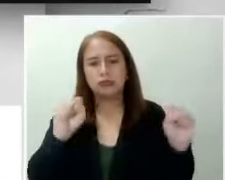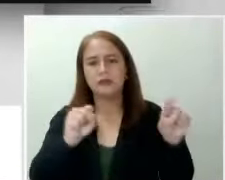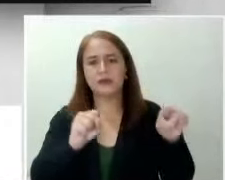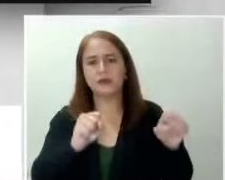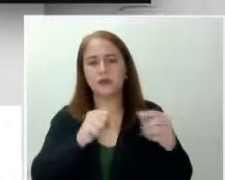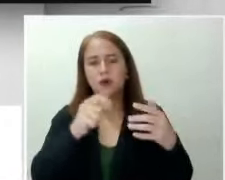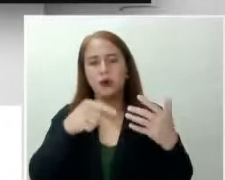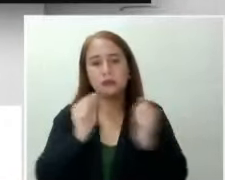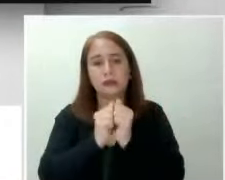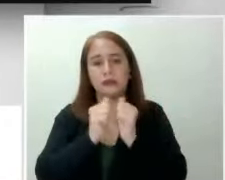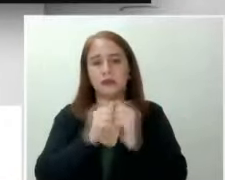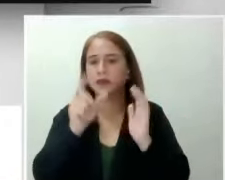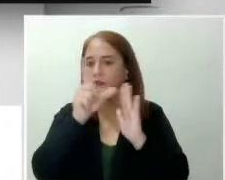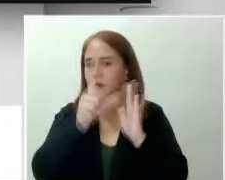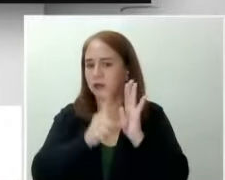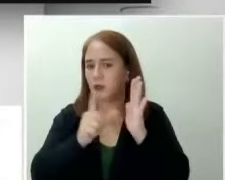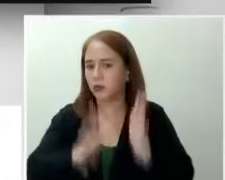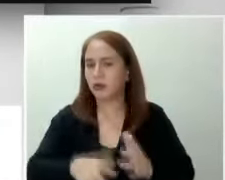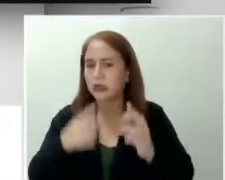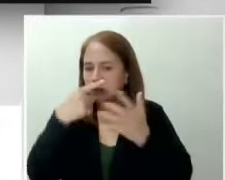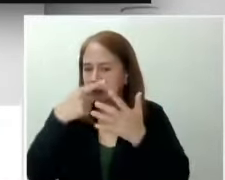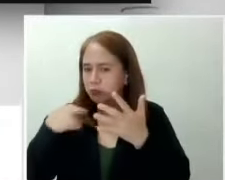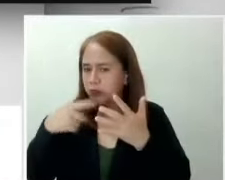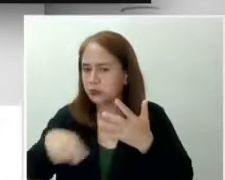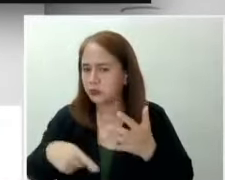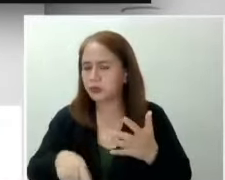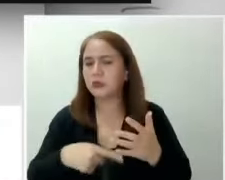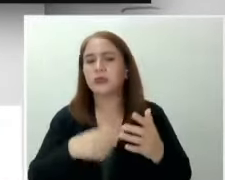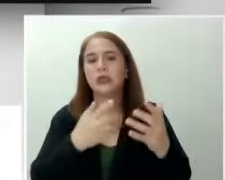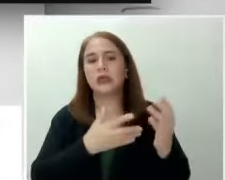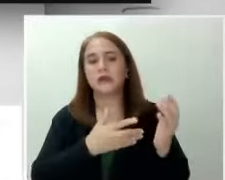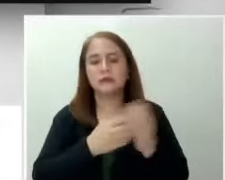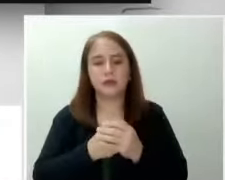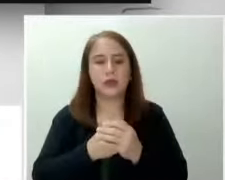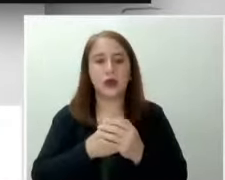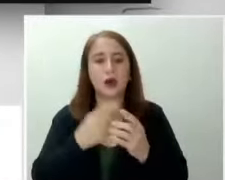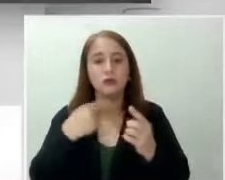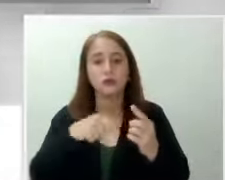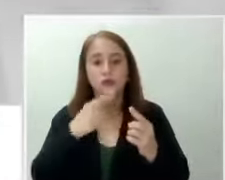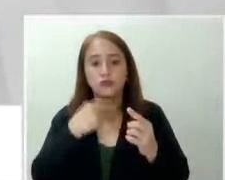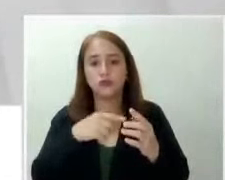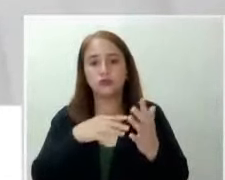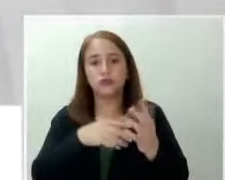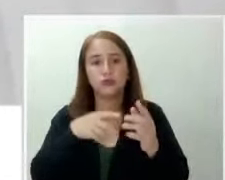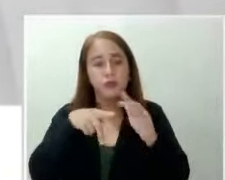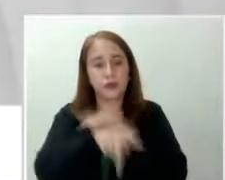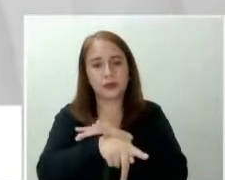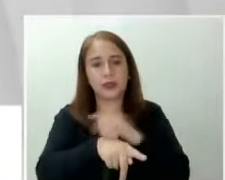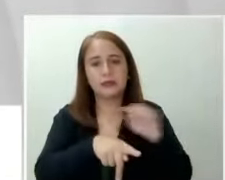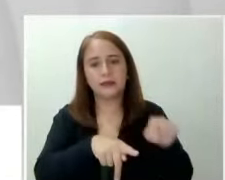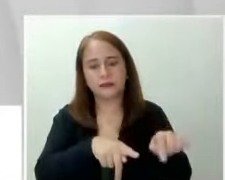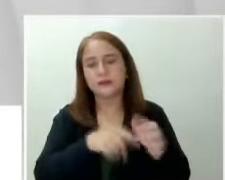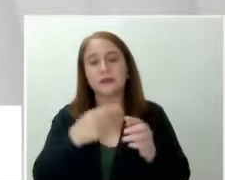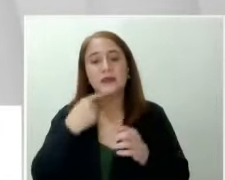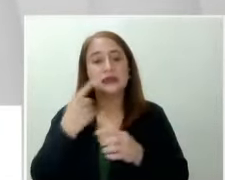kapwa abugado at imbistigahan at itisin ang mga nasa likod ng karasan at napapatay. Sa opisyal na datos mula sa Department of